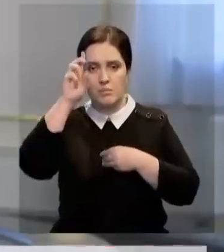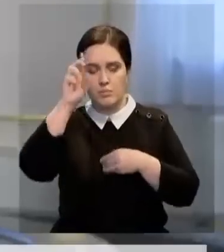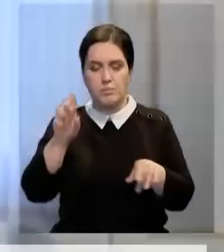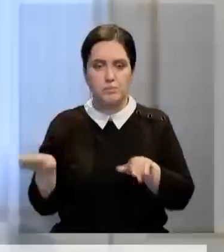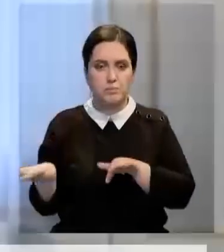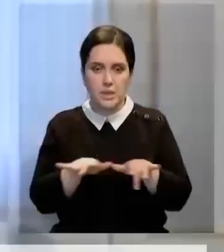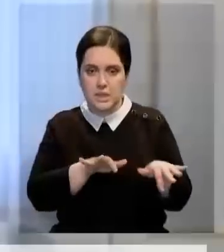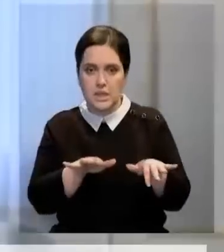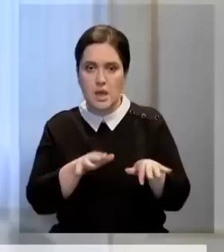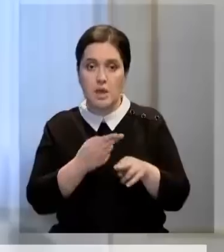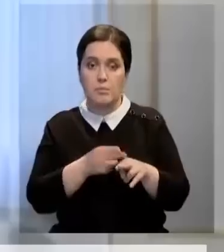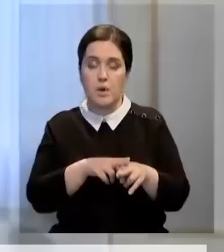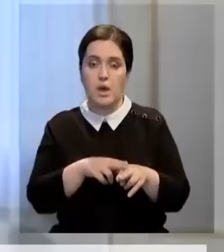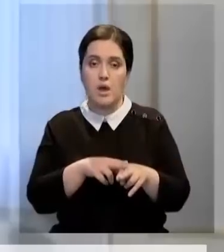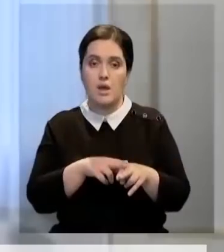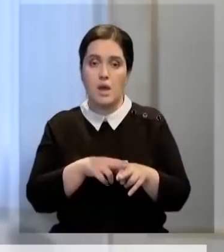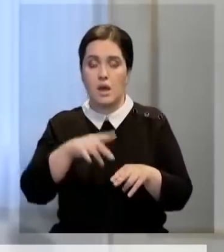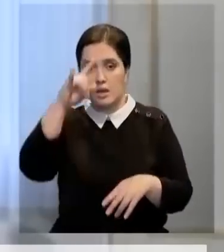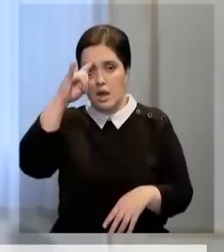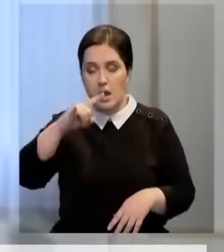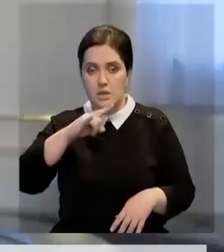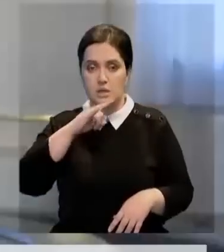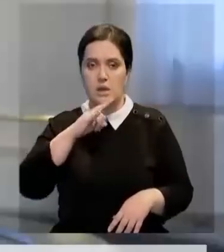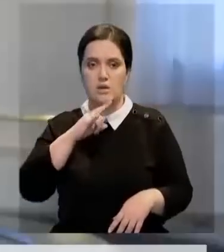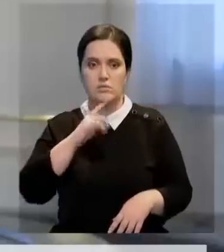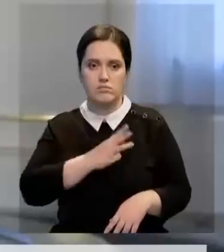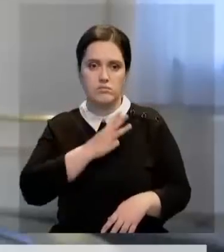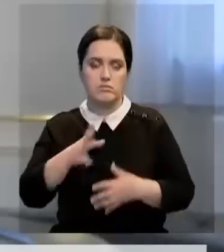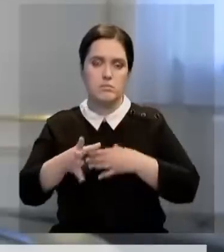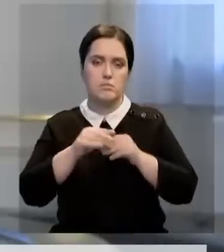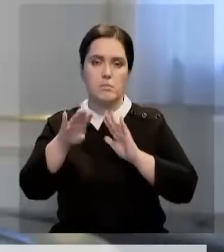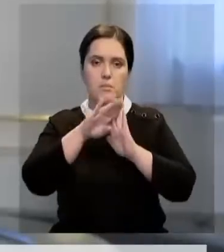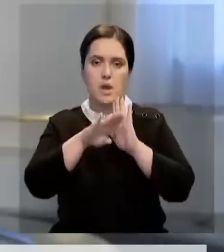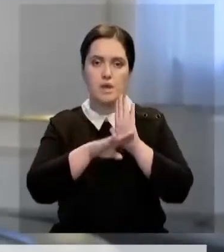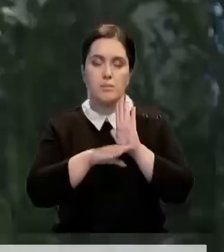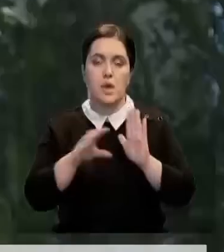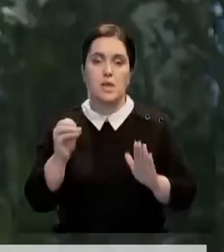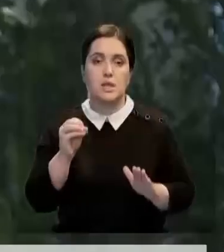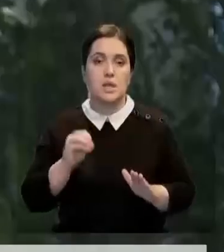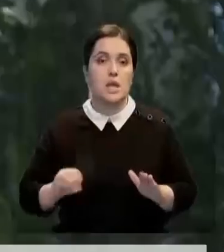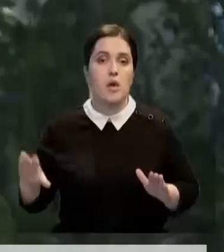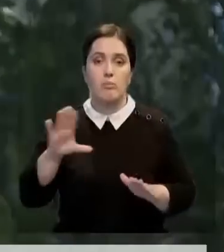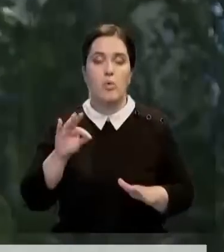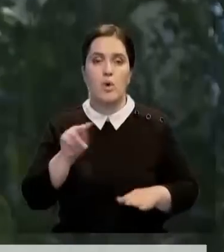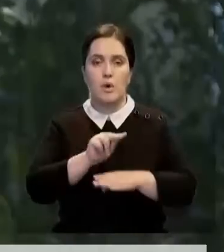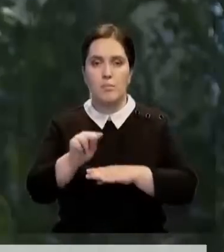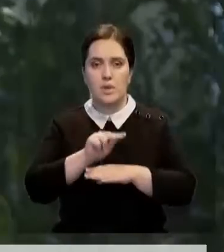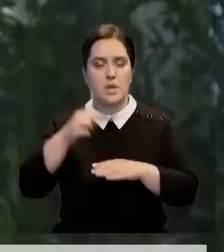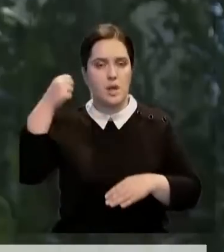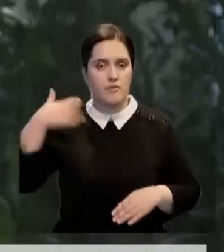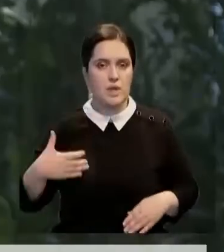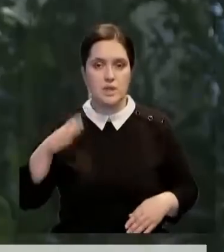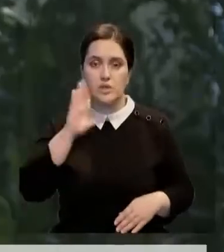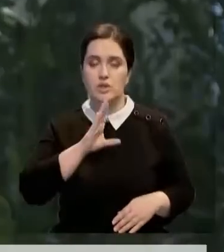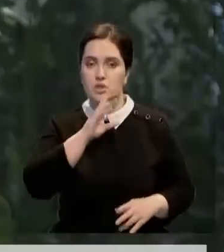миссиях. В региональном масштабе Казахстан инициировал совместную программу с Евросоюзом по обучению афганских женщин